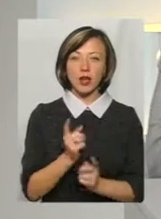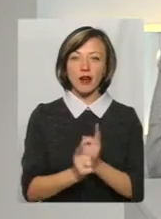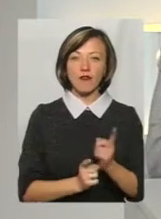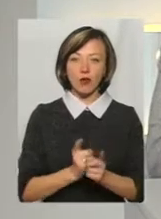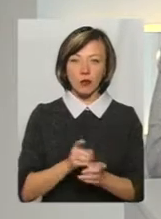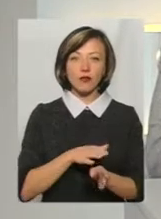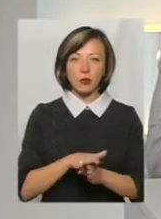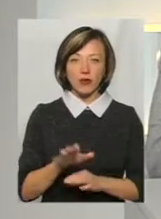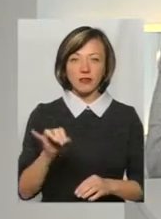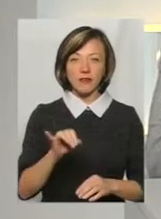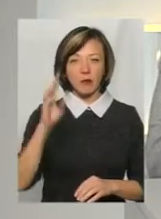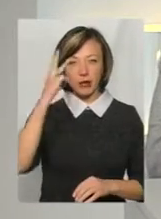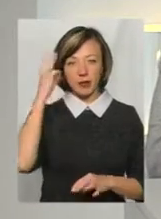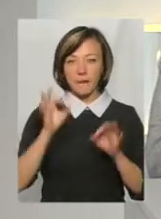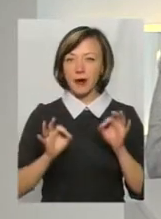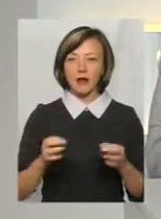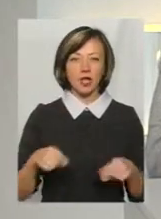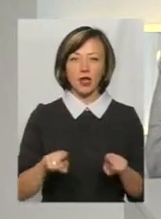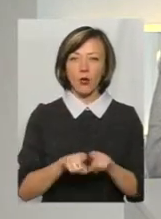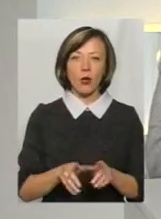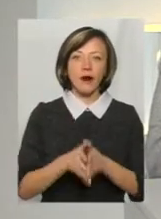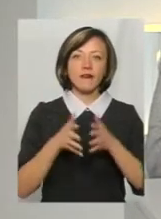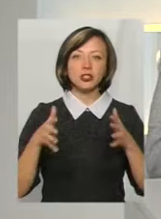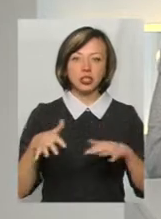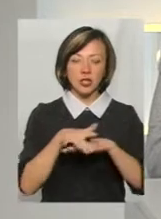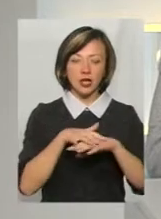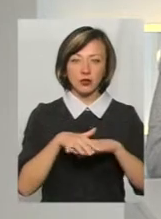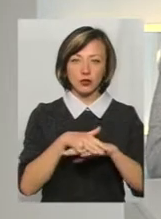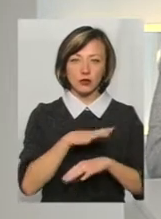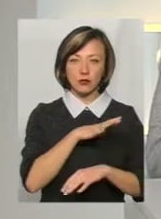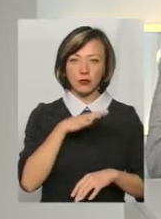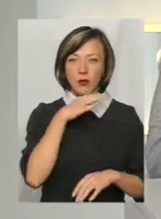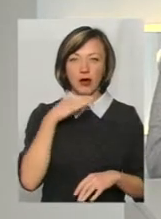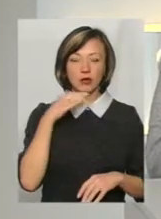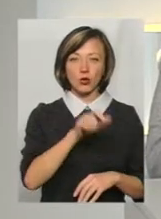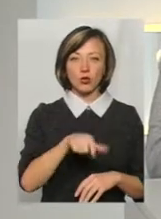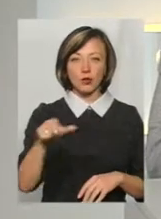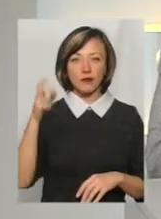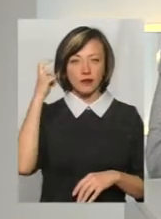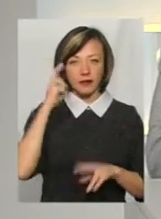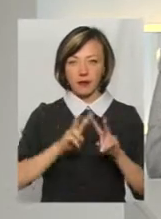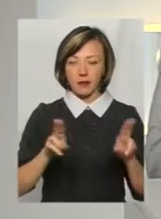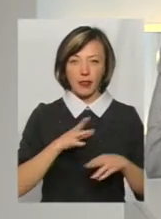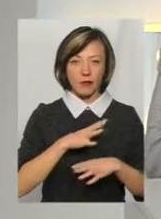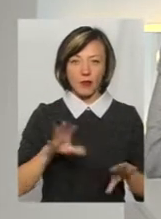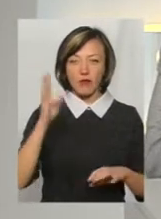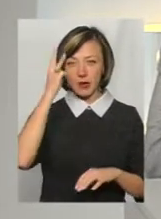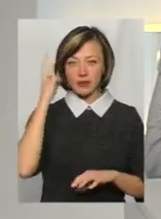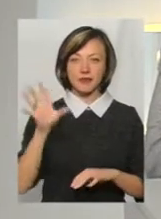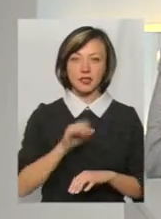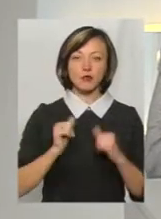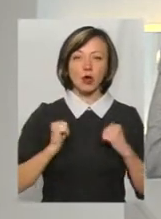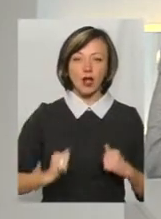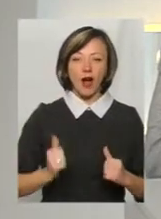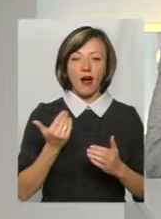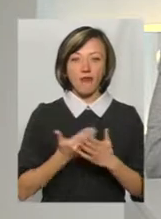вона і в Хмельницькому, що правда не такою чисельністю не було багато людей, як і у Києві. У Хмельницькому все спокійно,